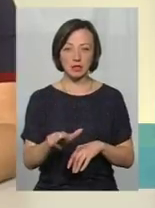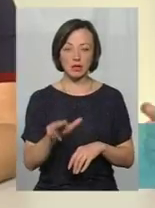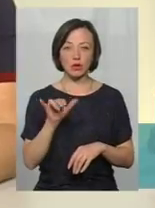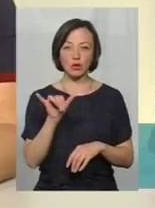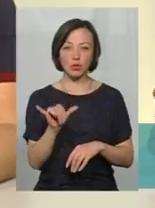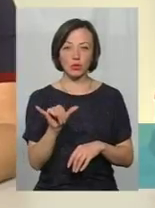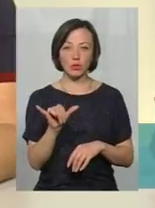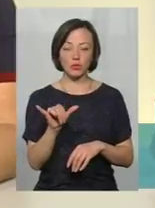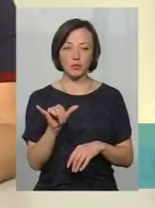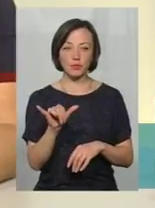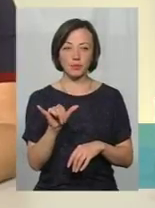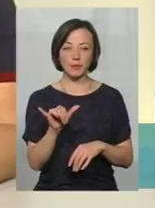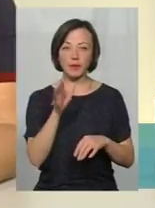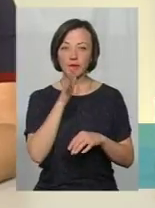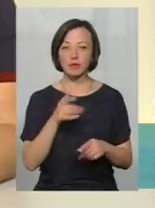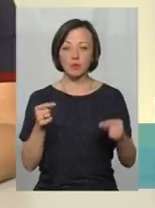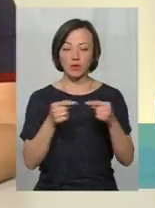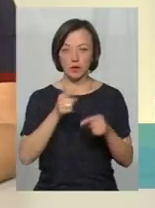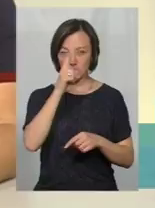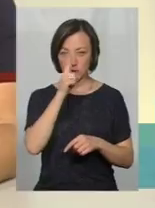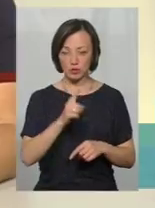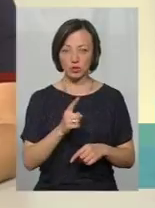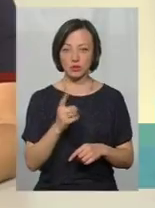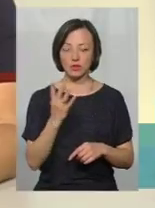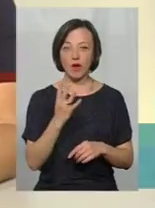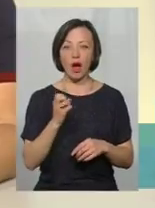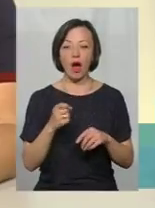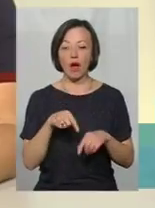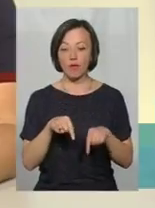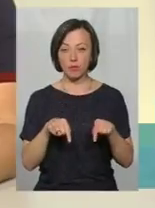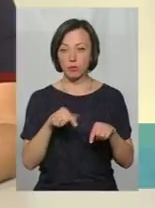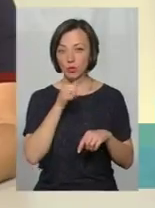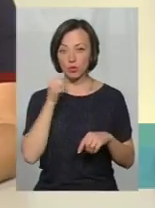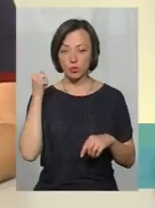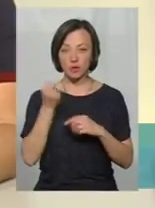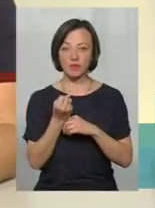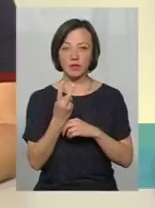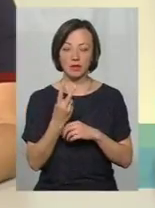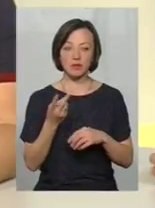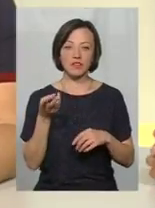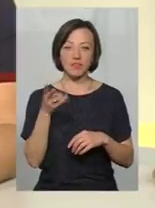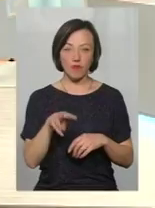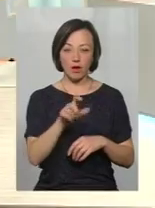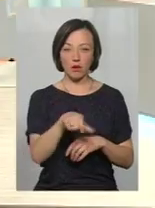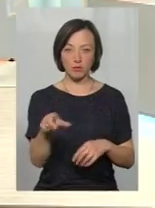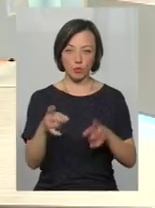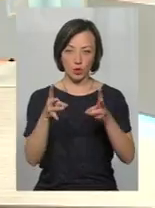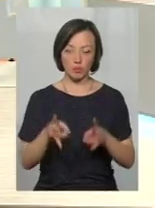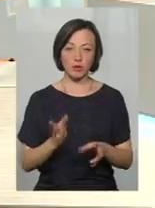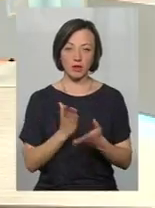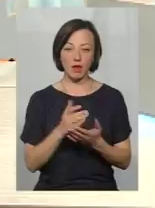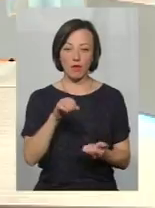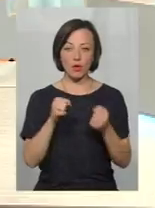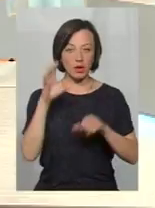за відповідний місяць мається на увазі четвертий, а в минулому місяці поточного року 12, із них два з потерпілими. Тобто, ми бачимо, що